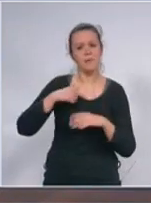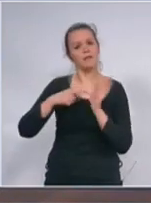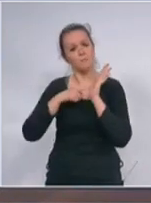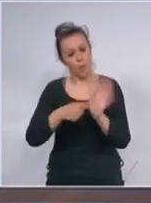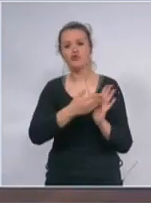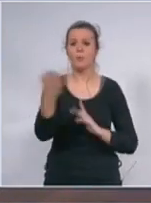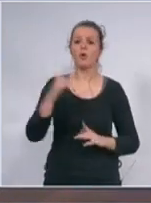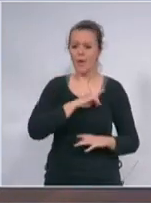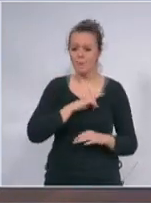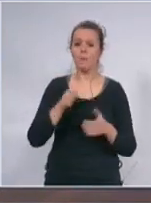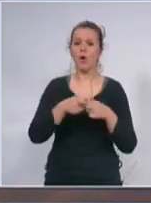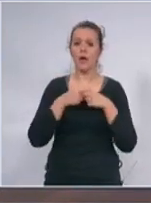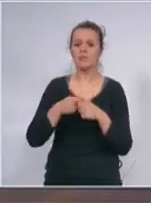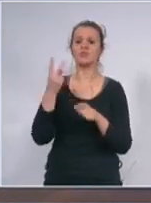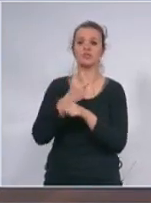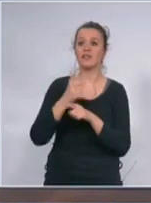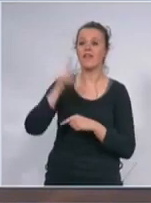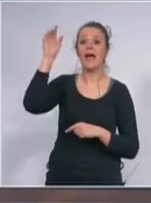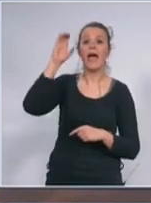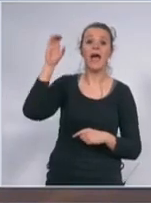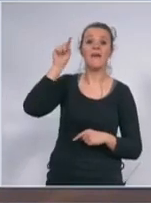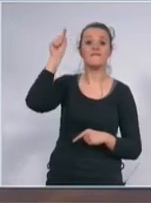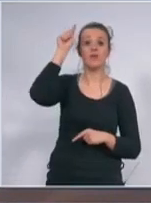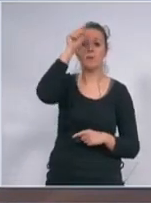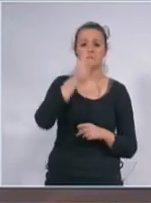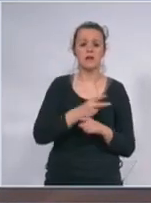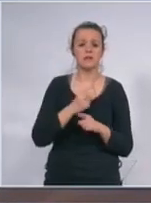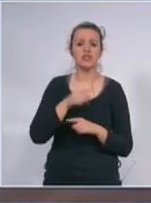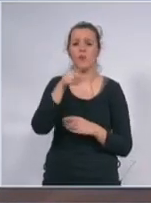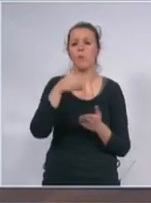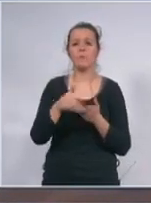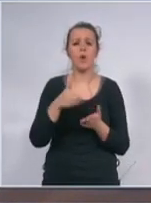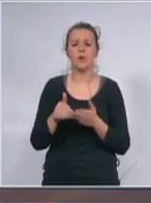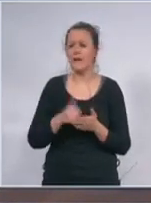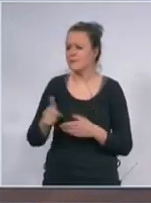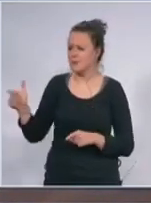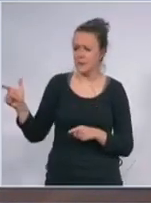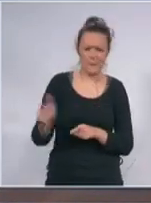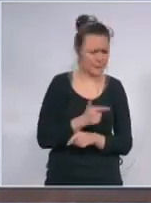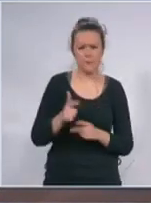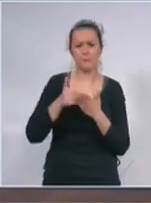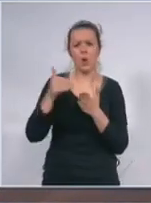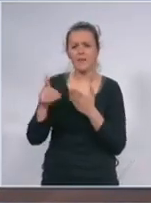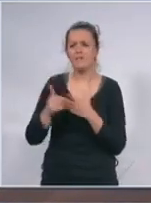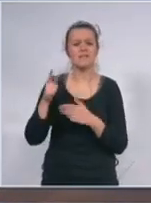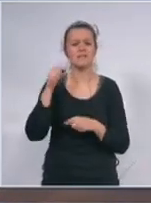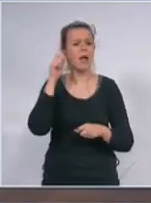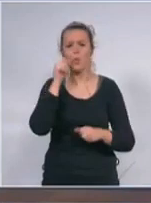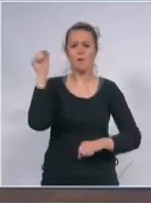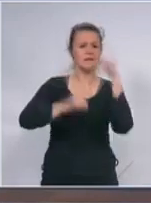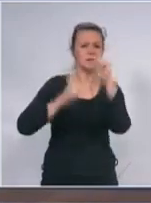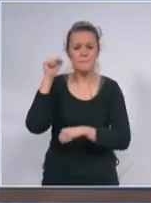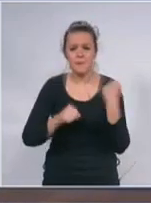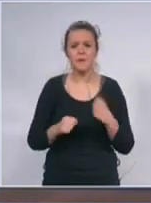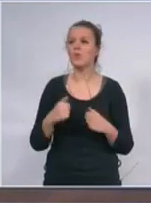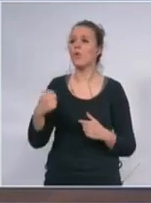zemlje oni se tamo poubiješe po prodavnicama oni tamo opustoši šerafove kod nas i kad uzmu